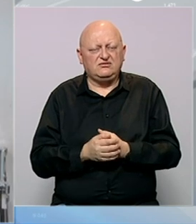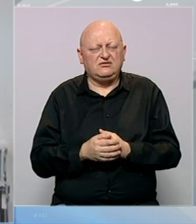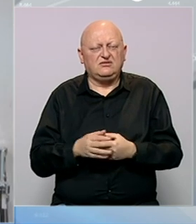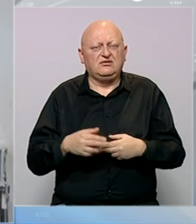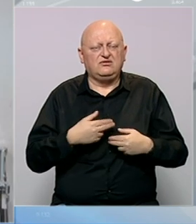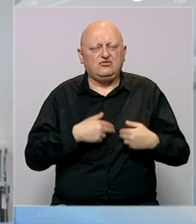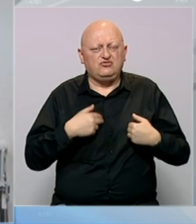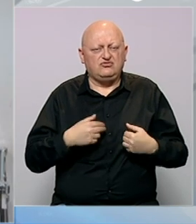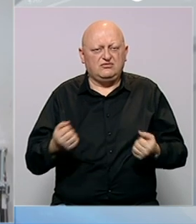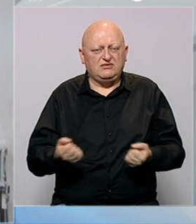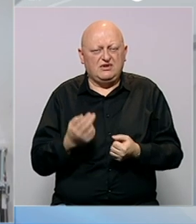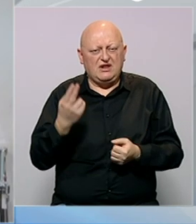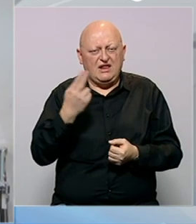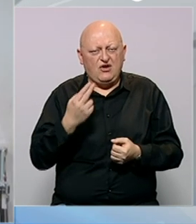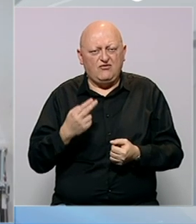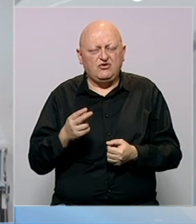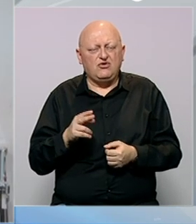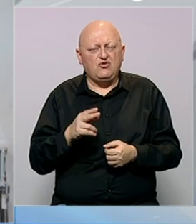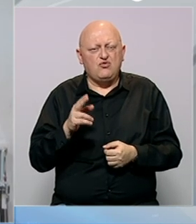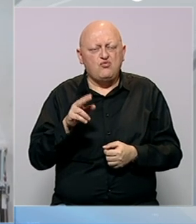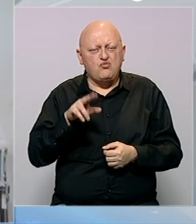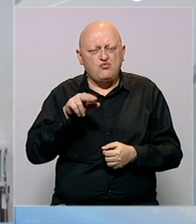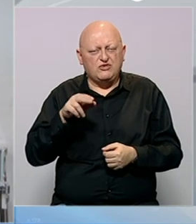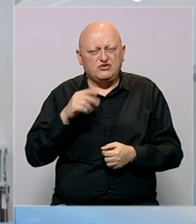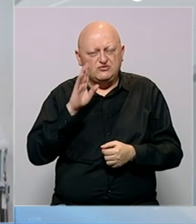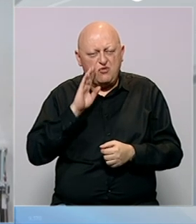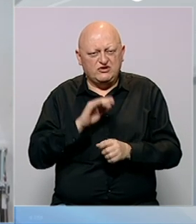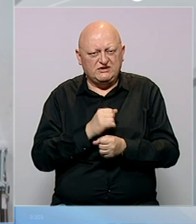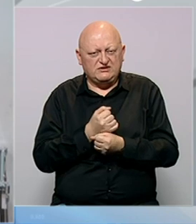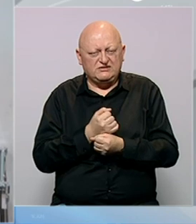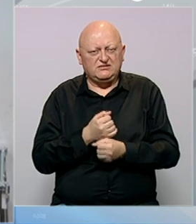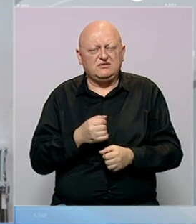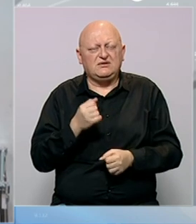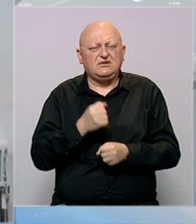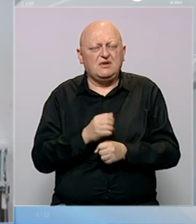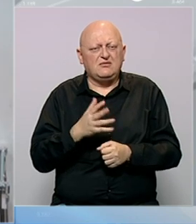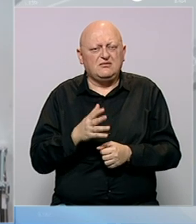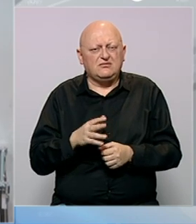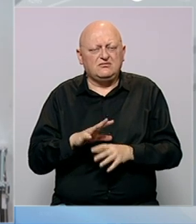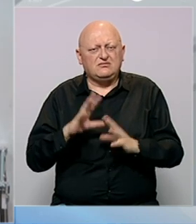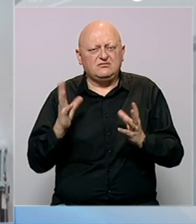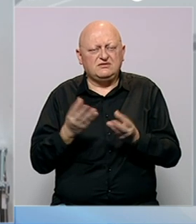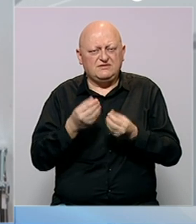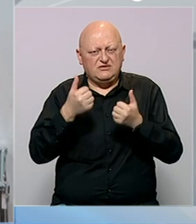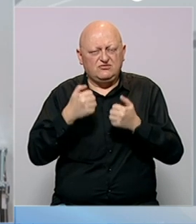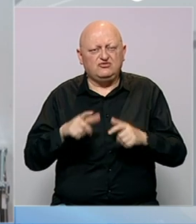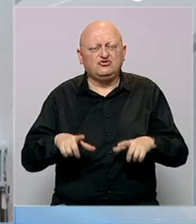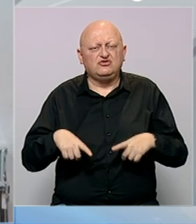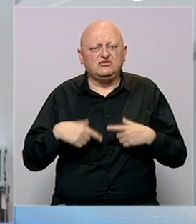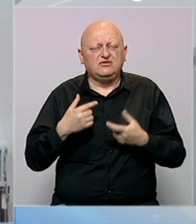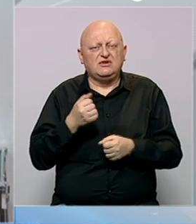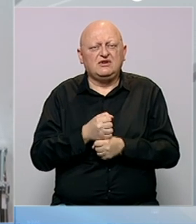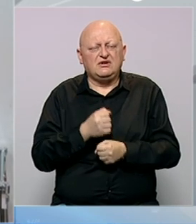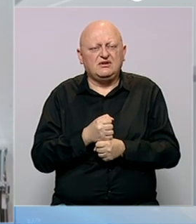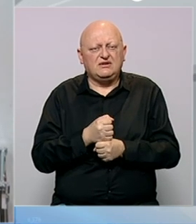doprinijeti razvoju likovne umjetnosti u BiH, stvoriti neku sveobuhvatnu sliku o životu i